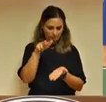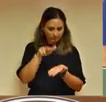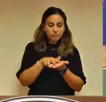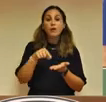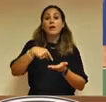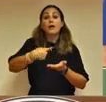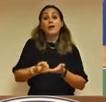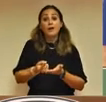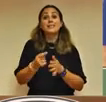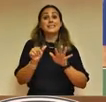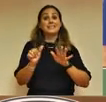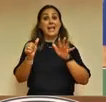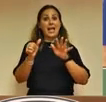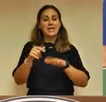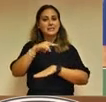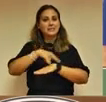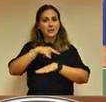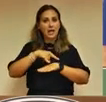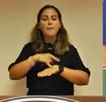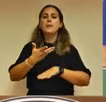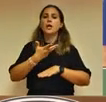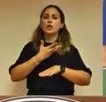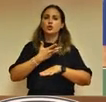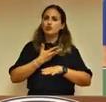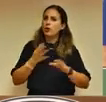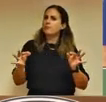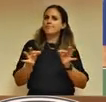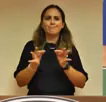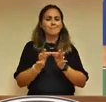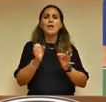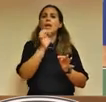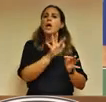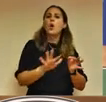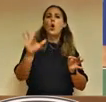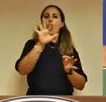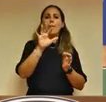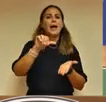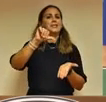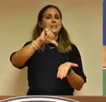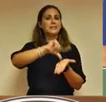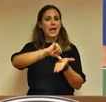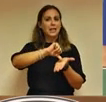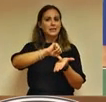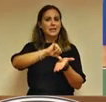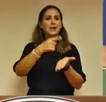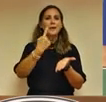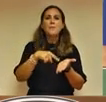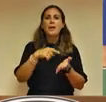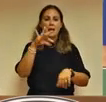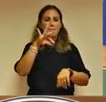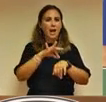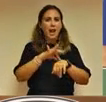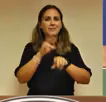pronunciamento congiunto ECDC, quindi lo European Centers for Disease Control and